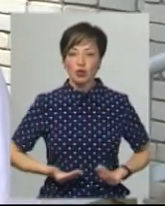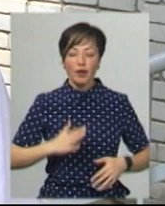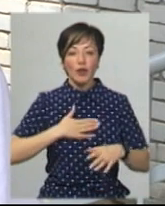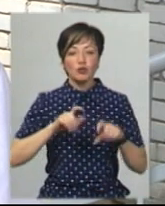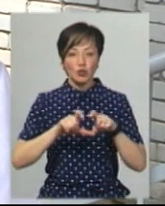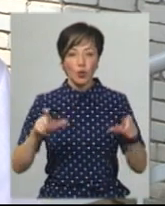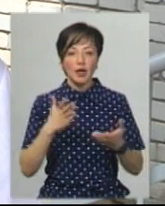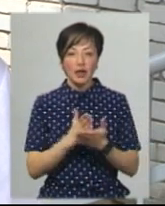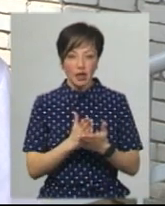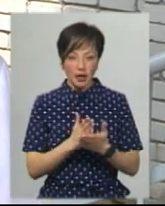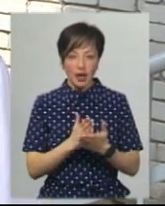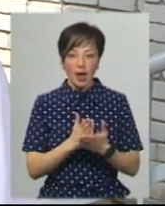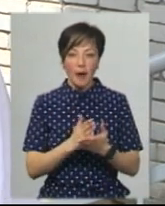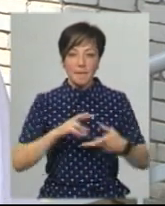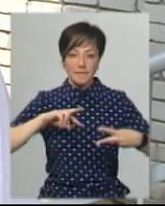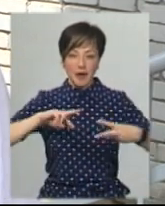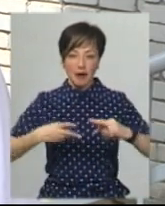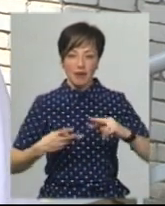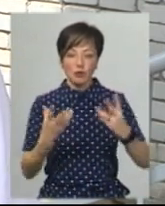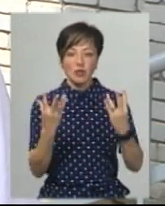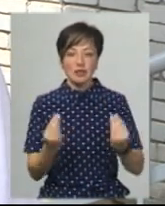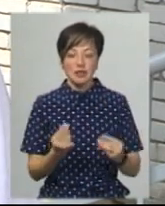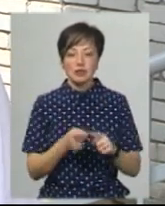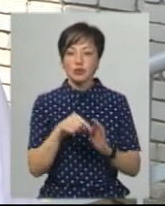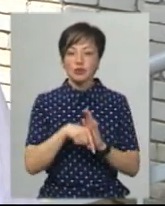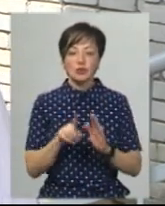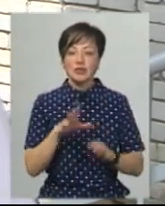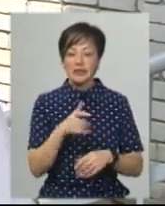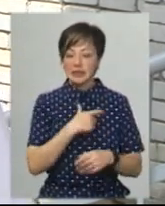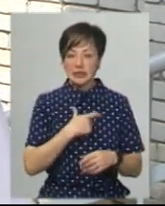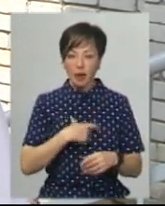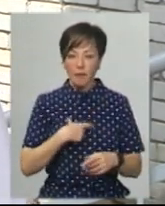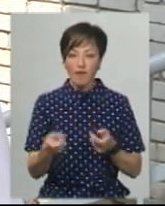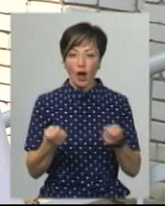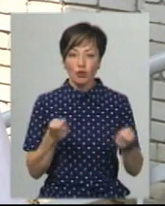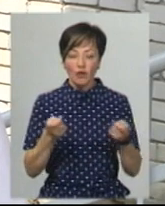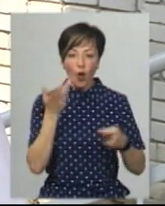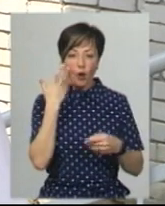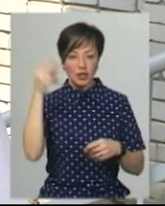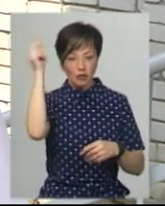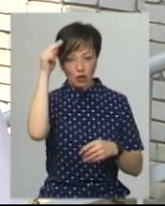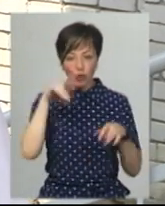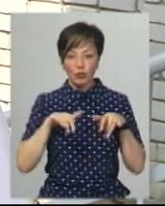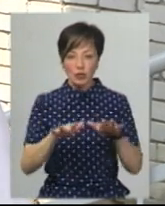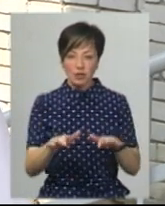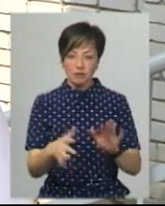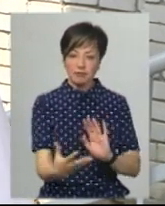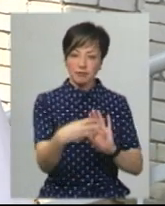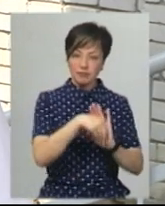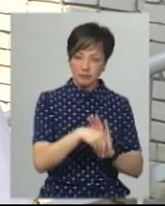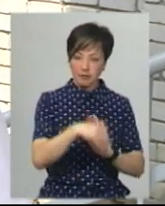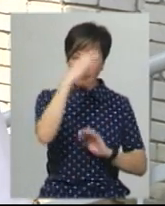школі є перевернуті дні. Що це означає? Це дні самоврядування, коли до навчального процесу ми